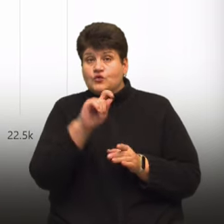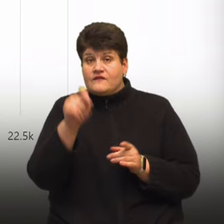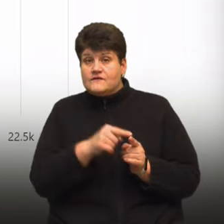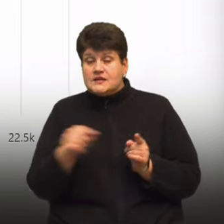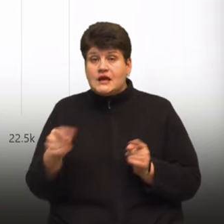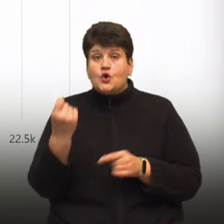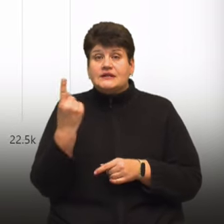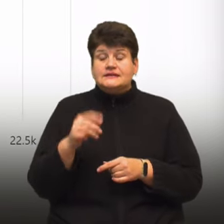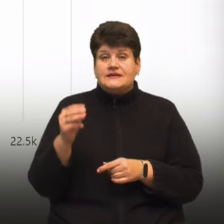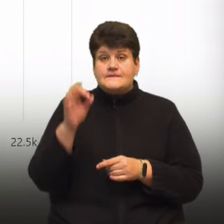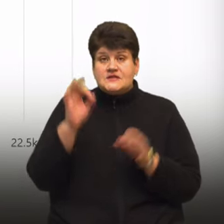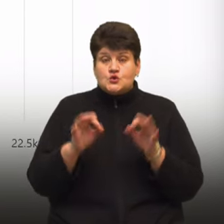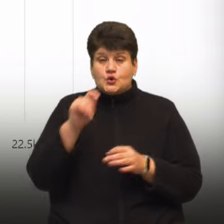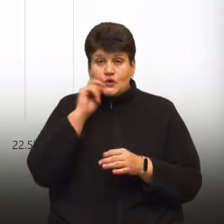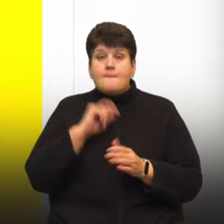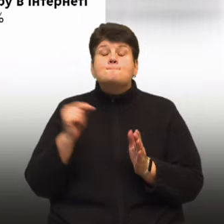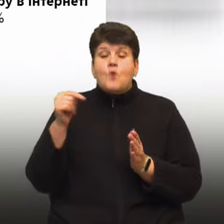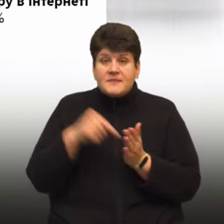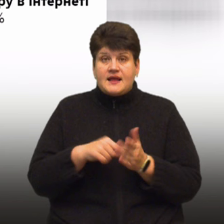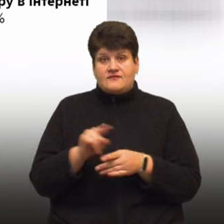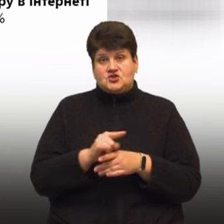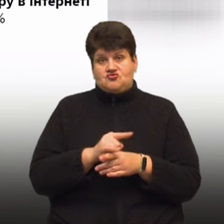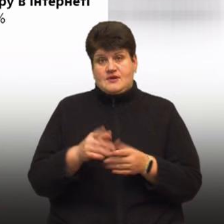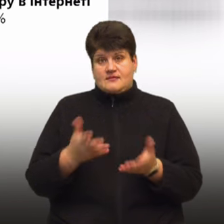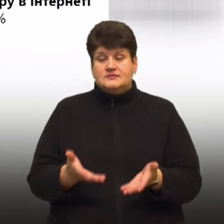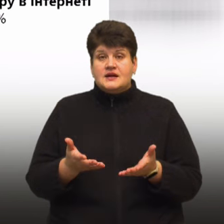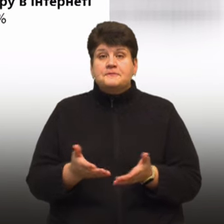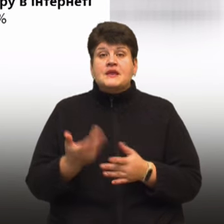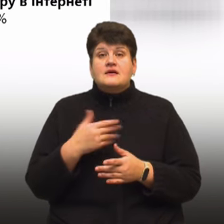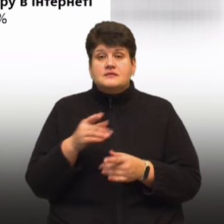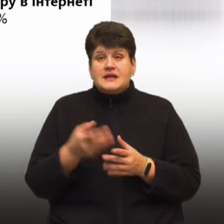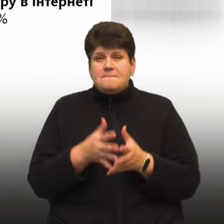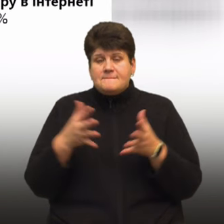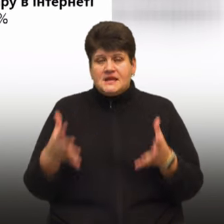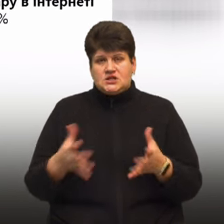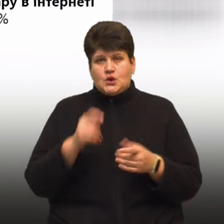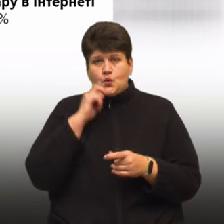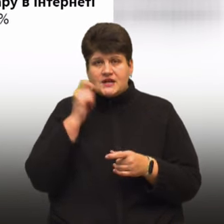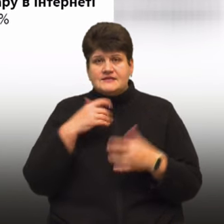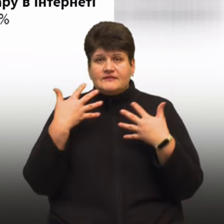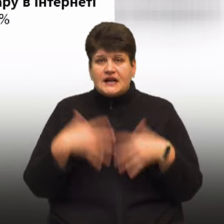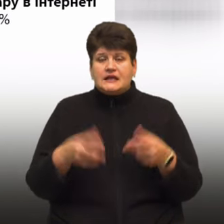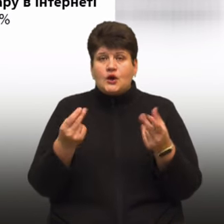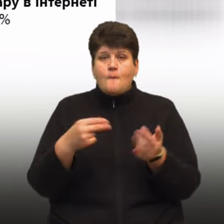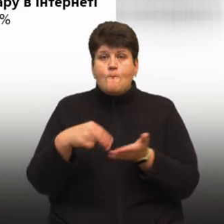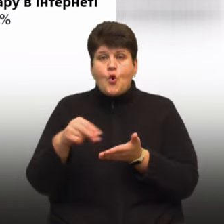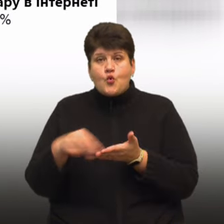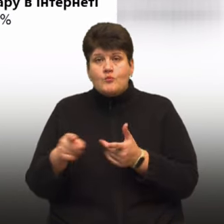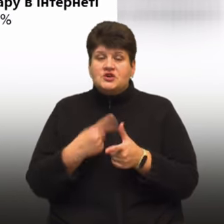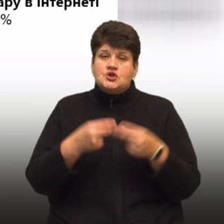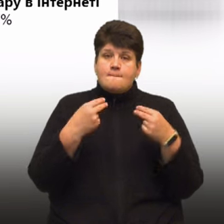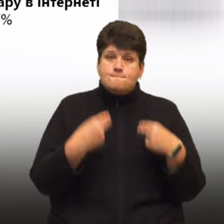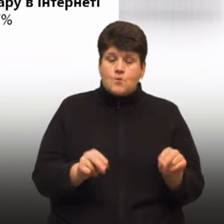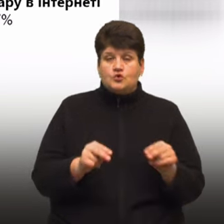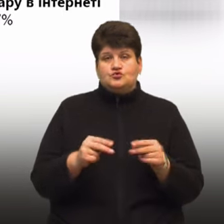% українців потрапляли в шахрайські схеми. За даними опитування, найбільше українців втратили гроші під час покупки чи продажу товару